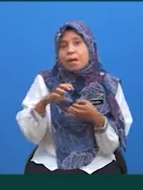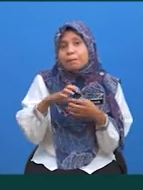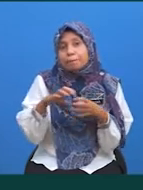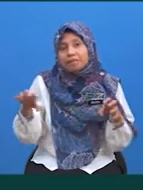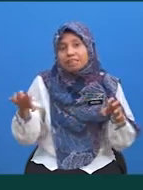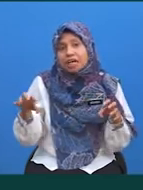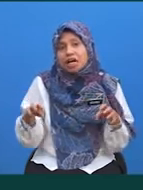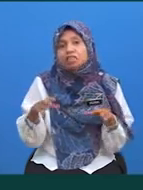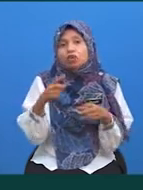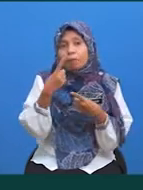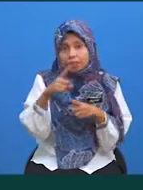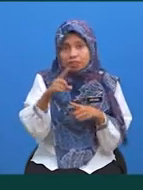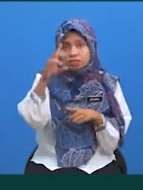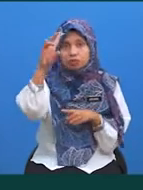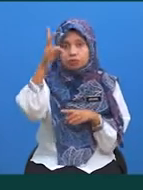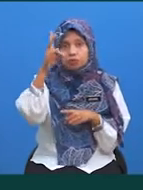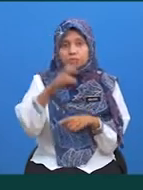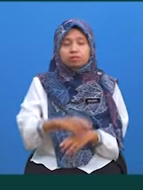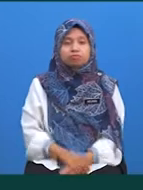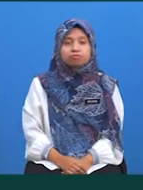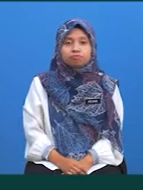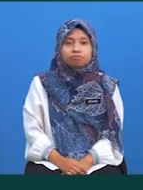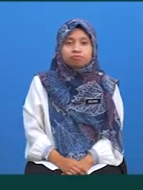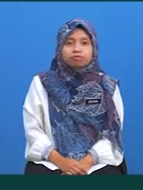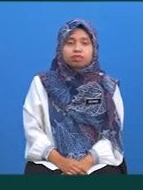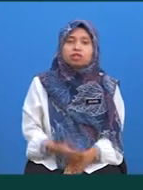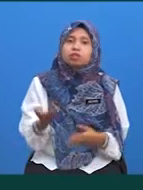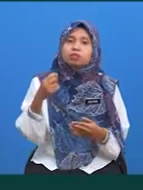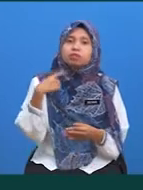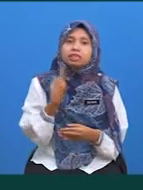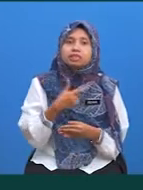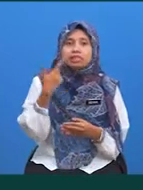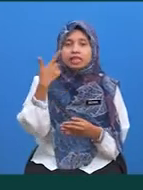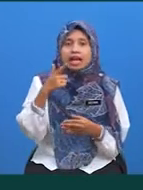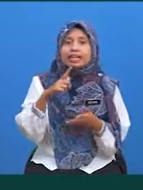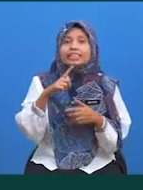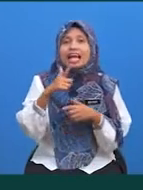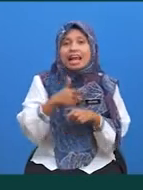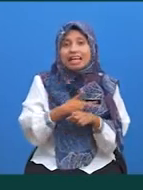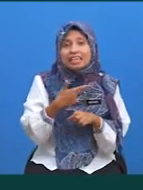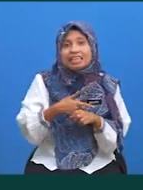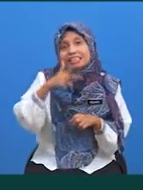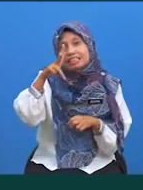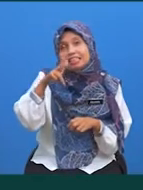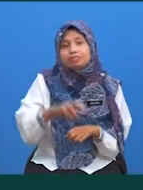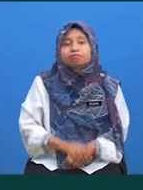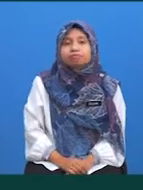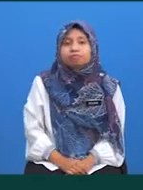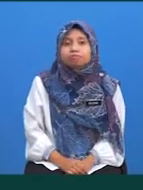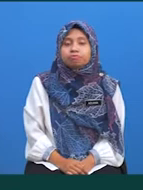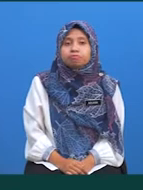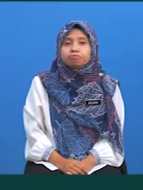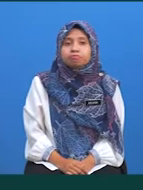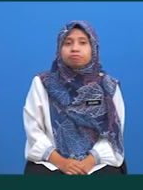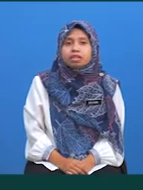ialah 17 Baiklah, murid-murid Jom, kita lihat latihan 3 Rajah